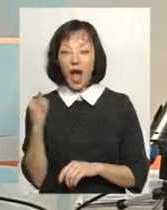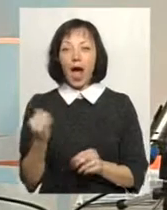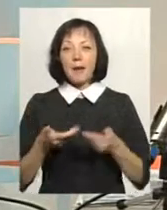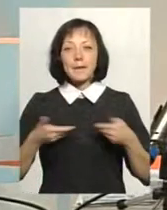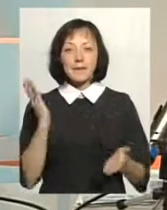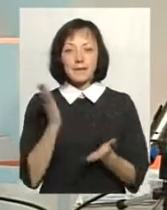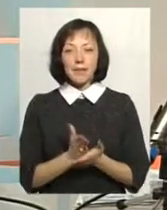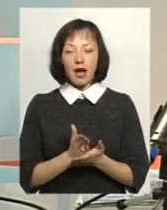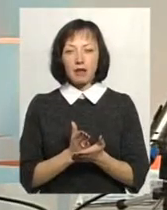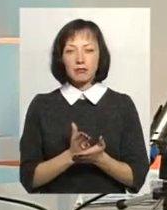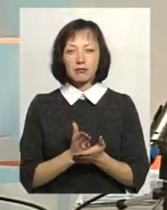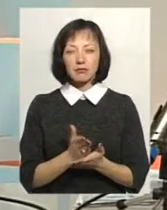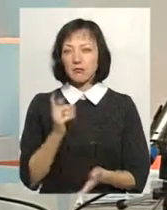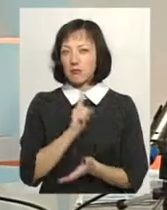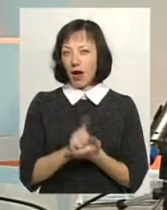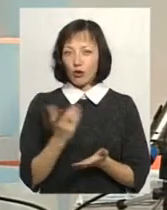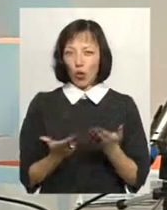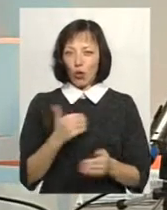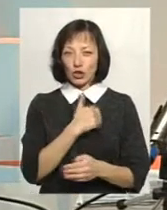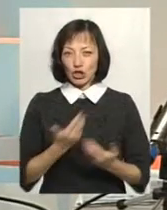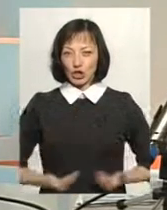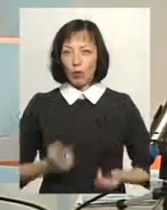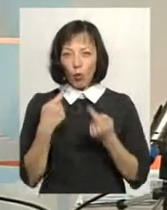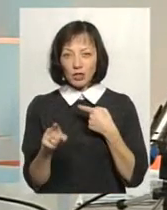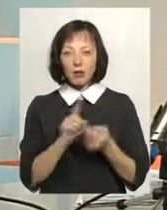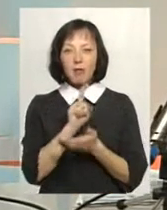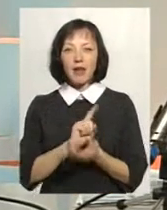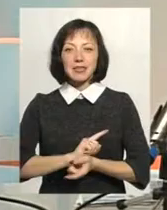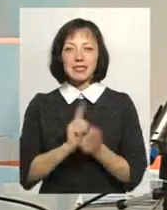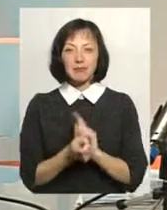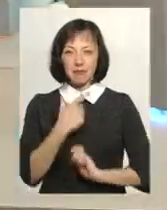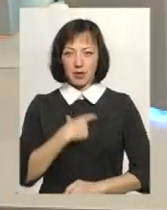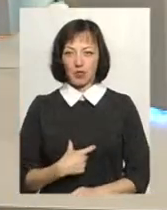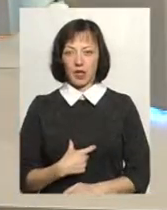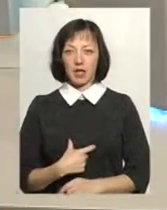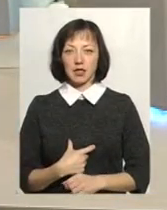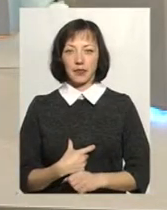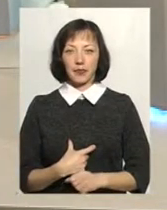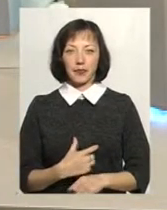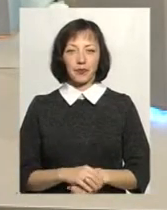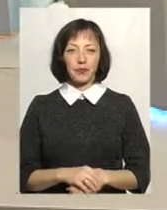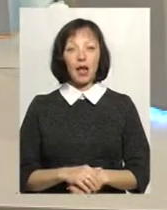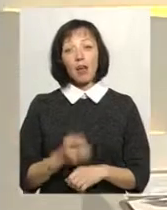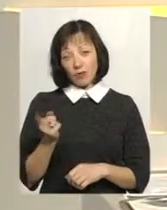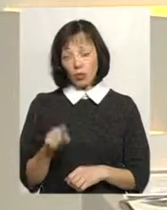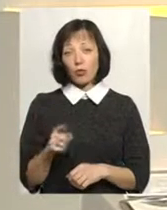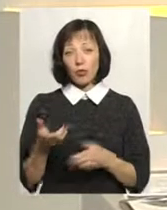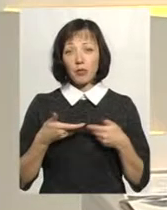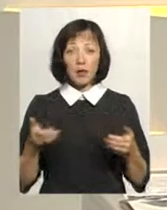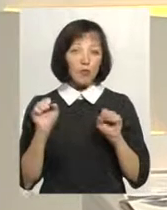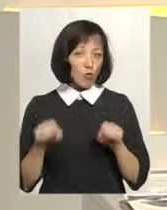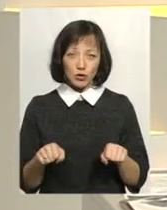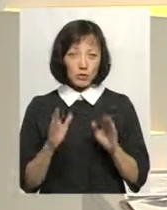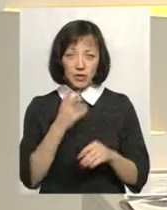що ми маємо українці. Якщо ми хочемо жити по-іншому, ми маємо змінюватися. маємо змінюватися. Притому, ми